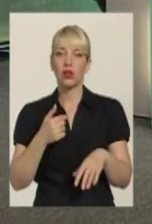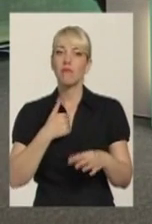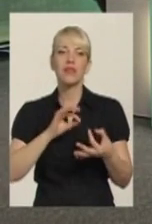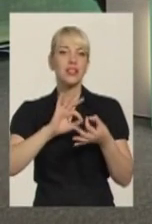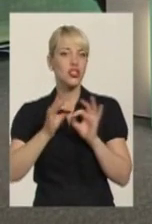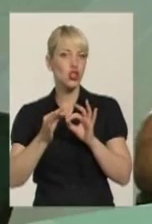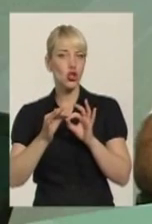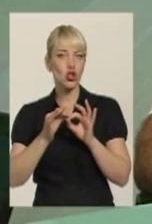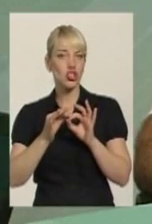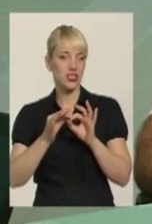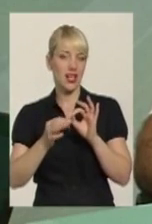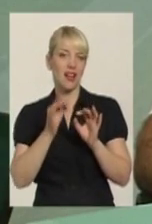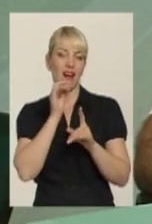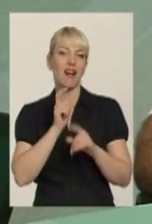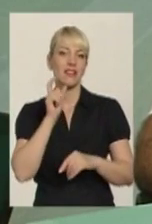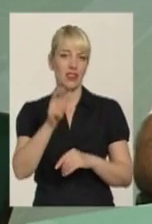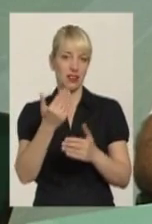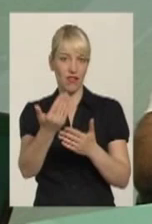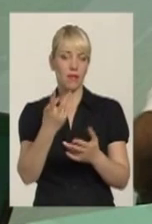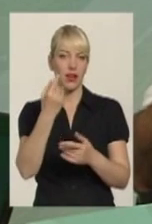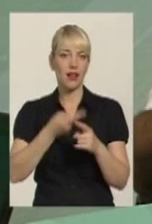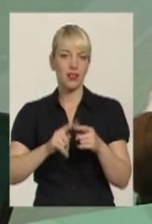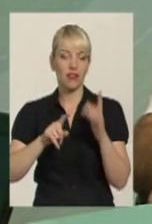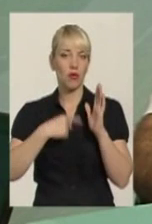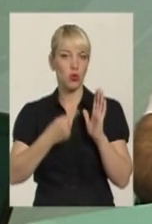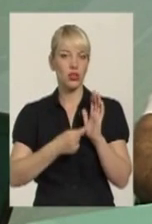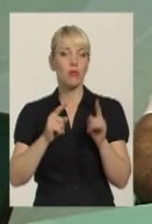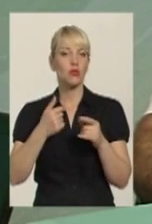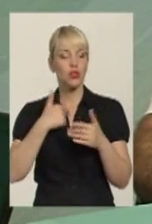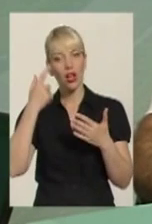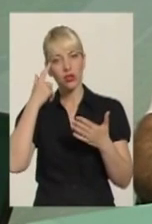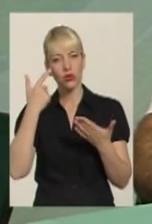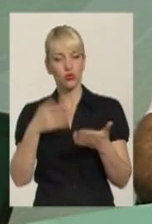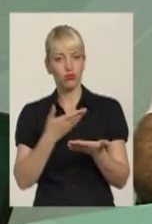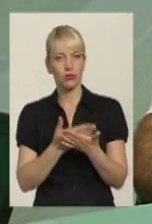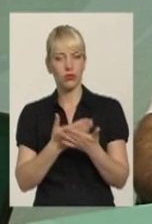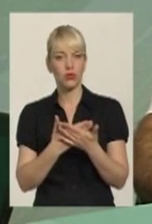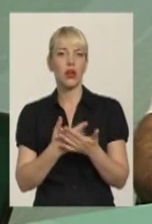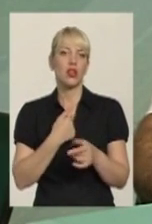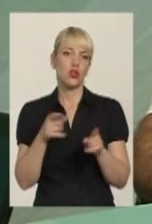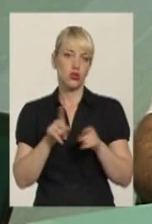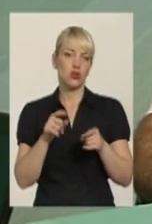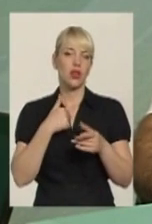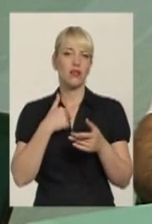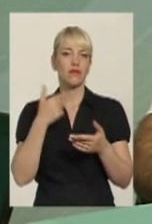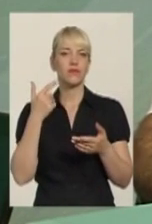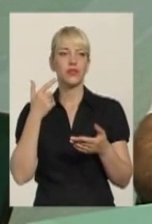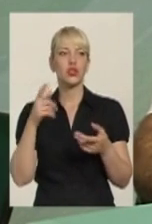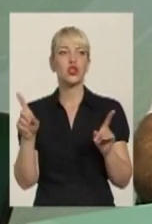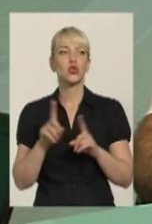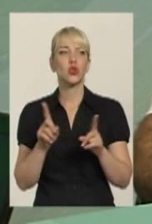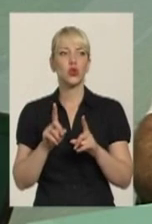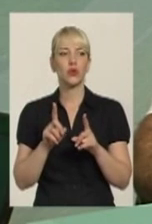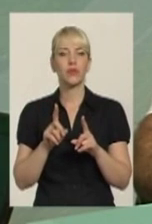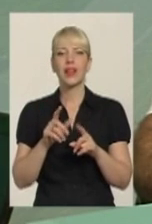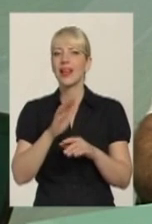намного простіше, тому що, ну, я чисто логічно так можу розсюджати, не багато